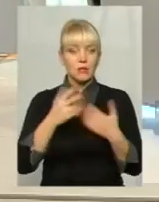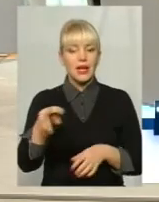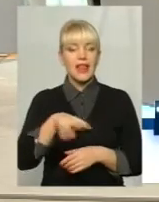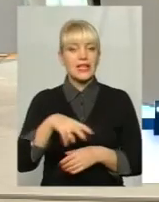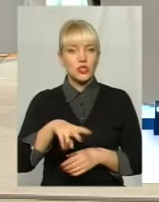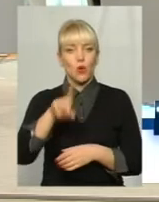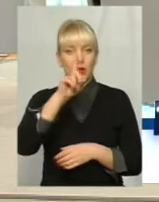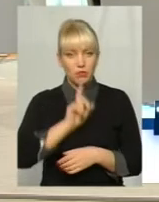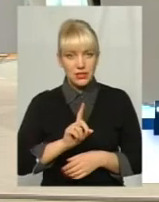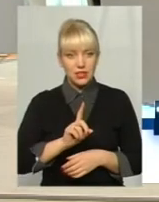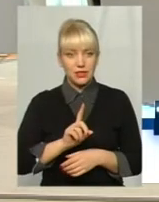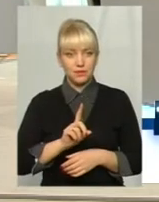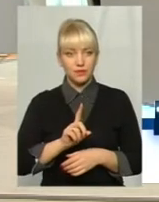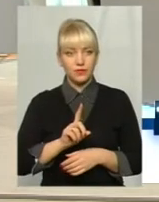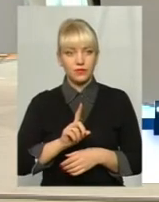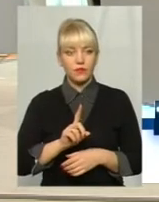місяць